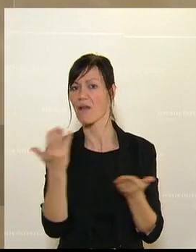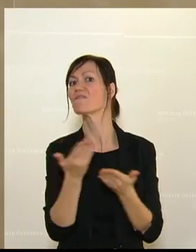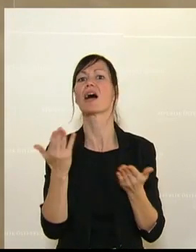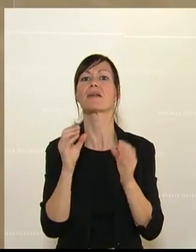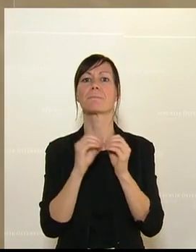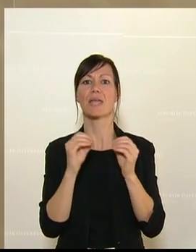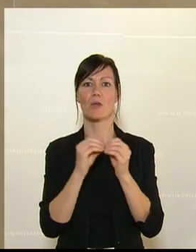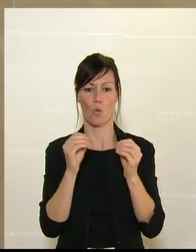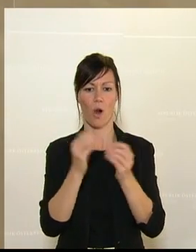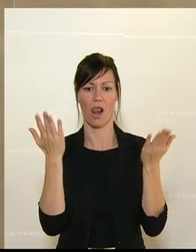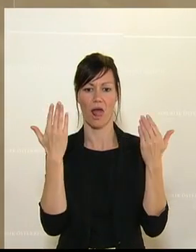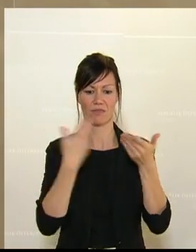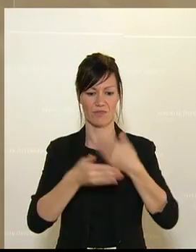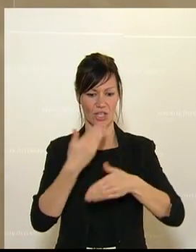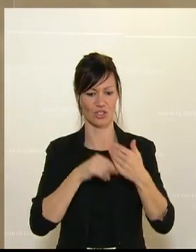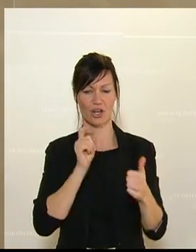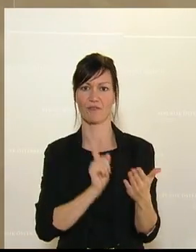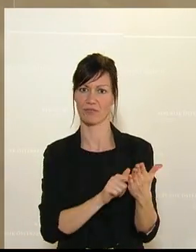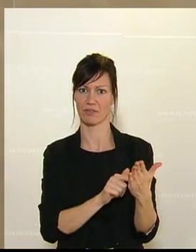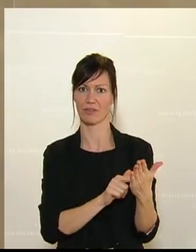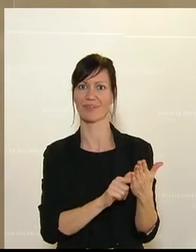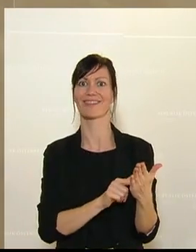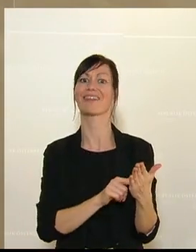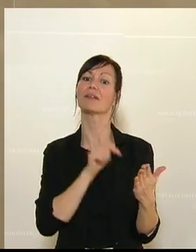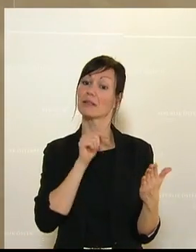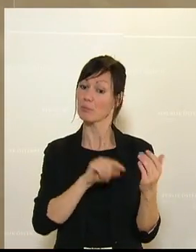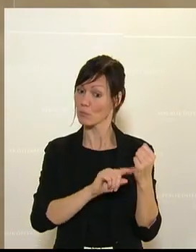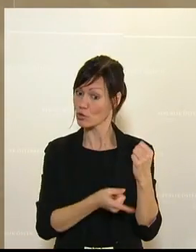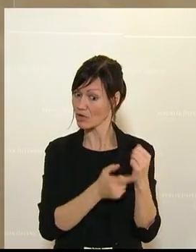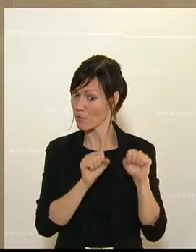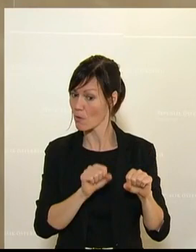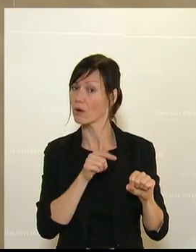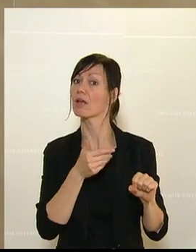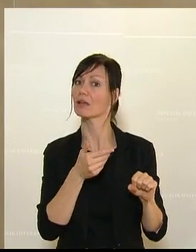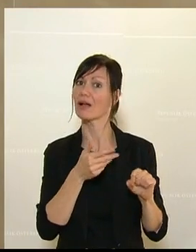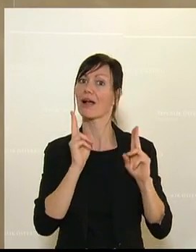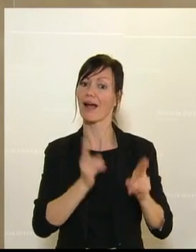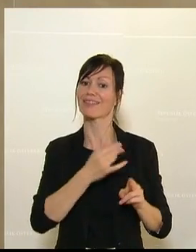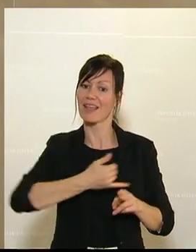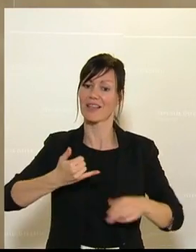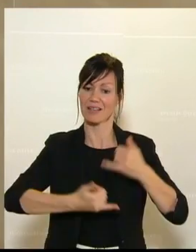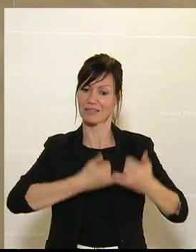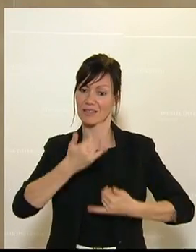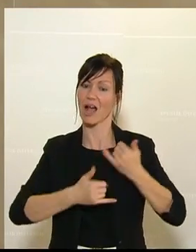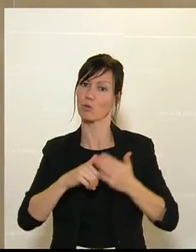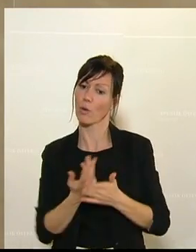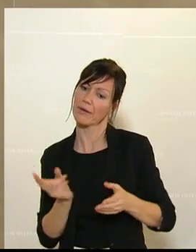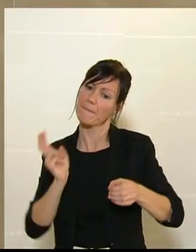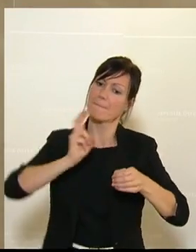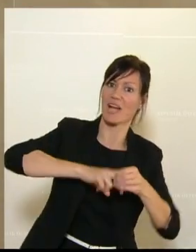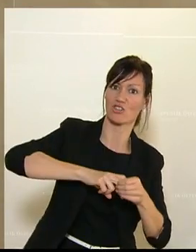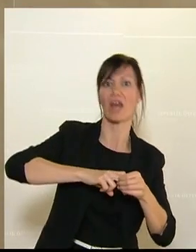Mit dem jetzigen Budget wird es möglich, jährlich in die Biolandwirtschaft einzusteigen. Und ich glaube, das ist ein wesentlicher Erfolg